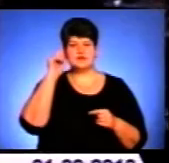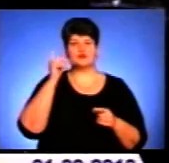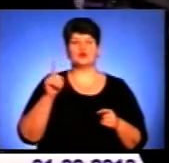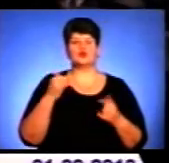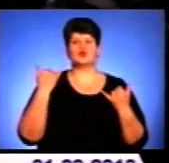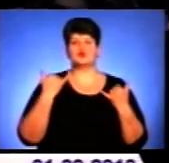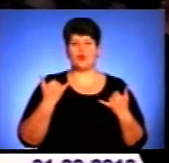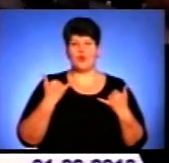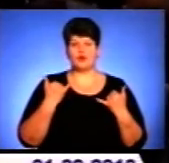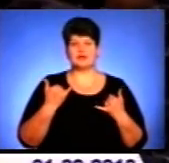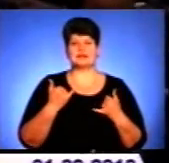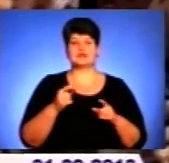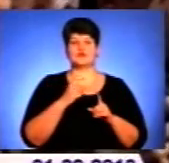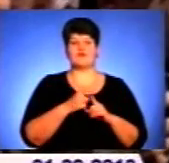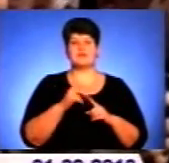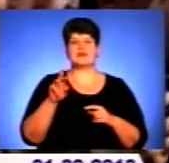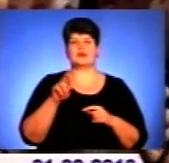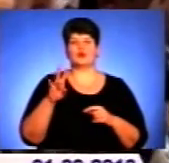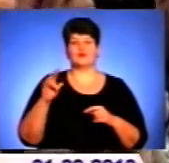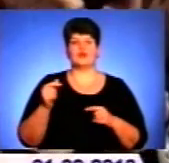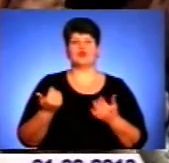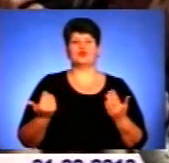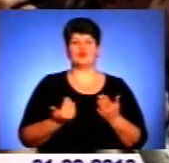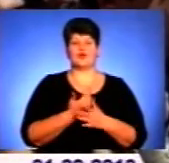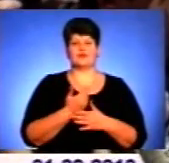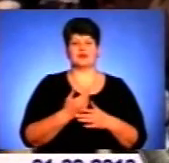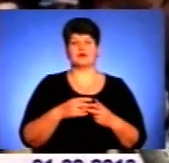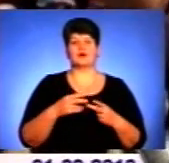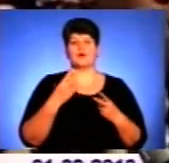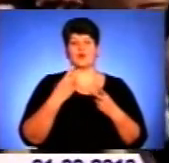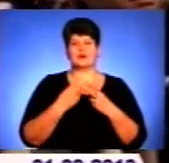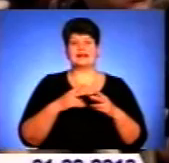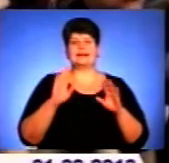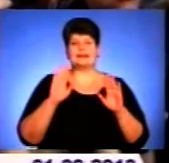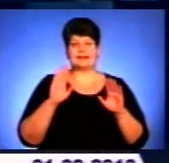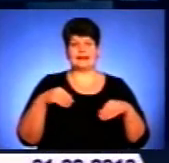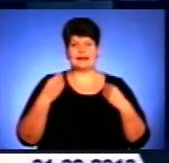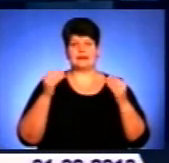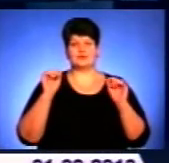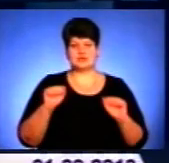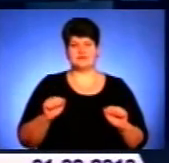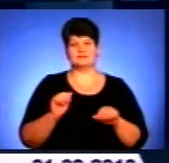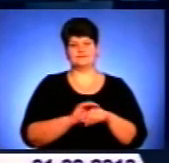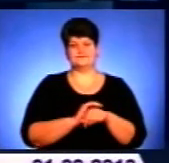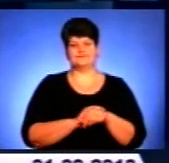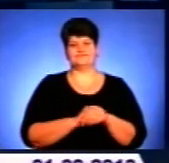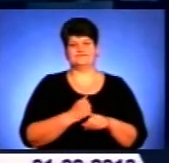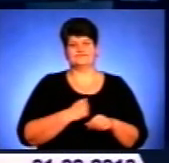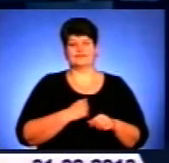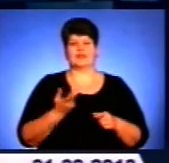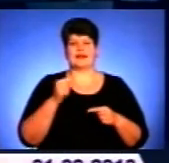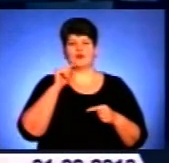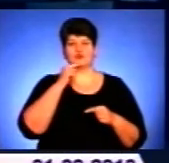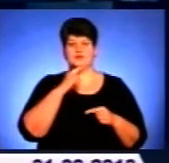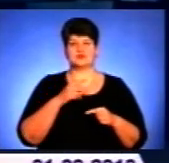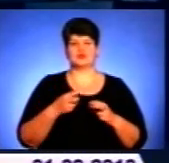то сьогодні, за словами Януковича, новий кримінальний процесуальний кодекс дає змогу гуманізувати похарання за економічні злочини,